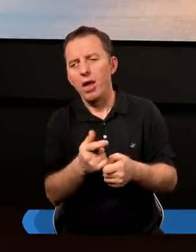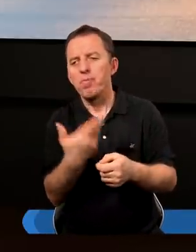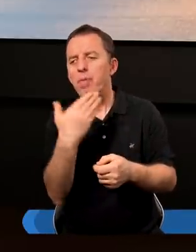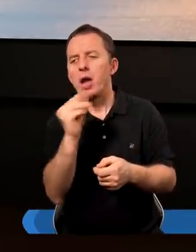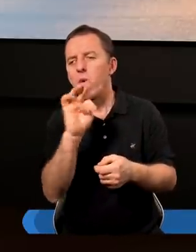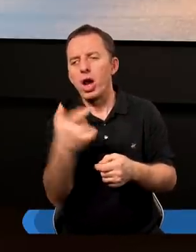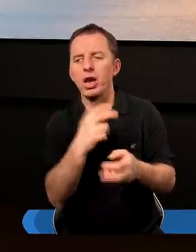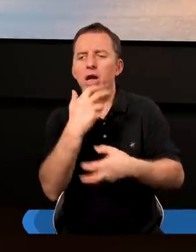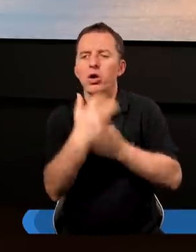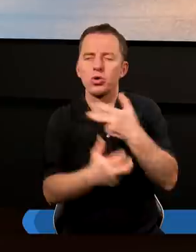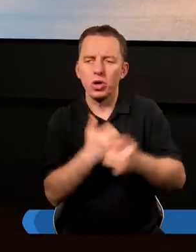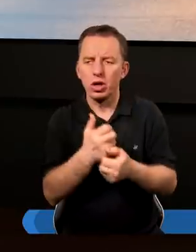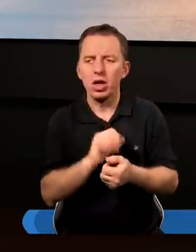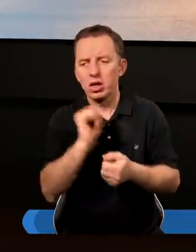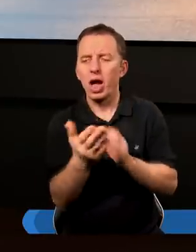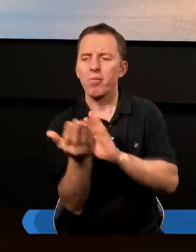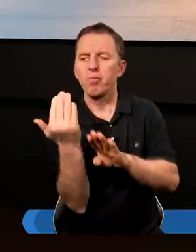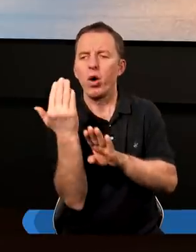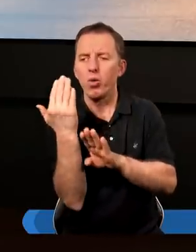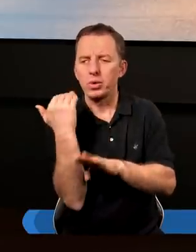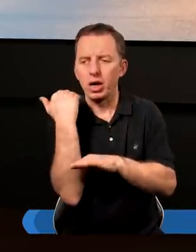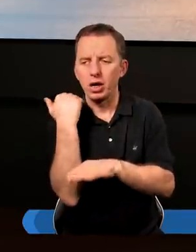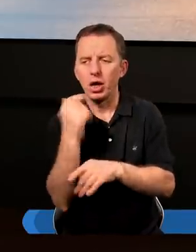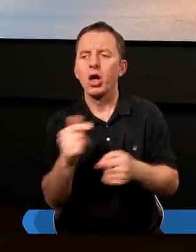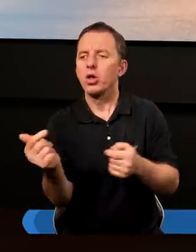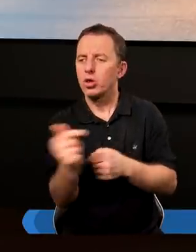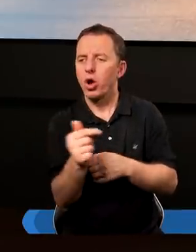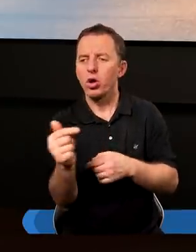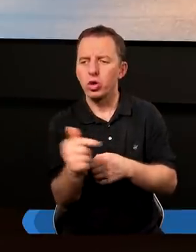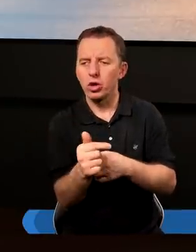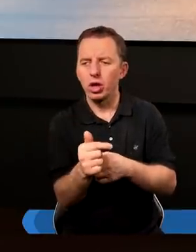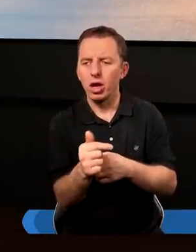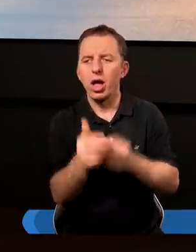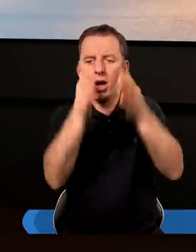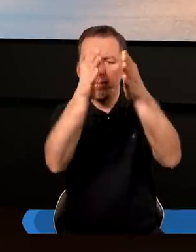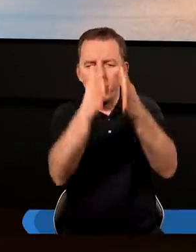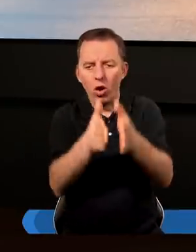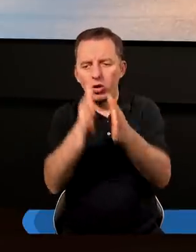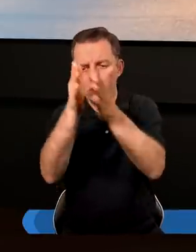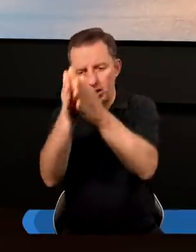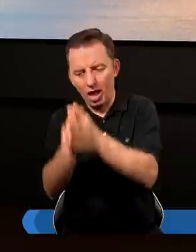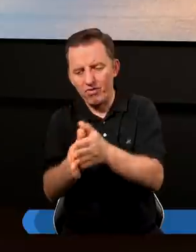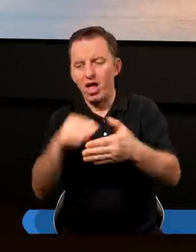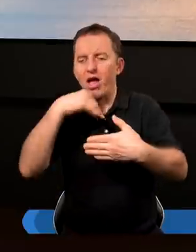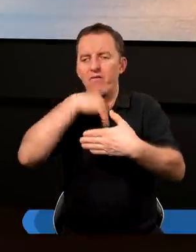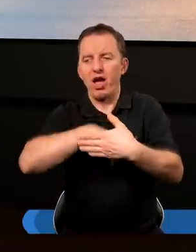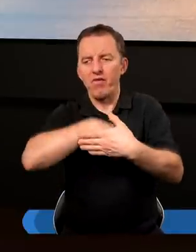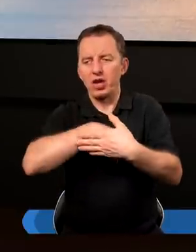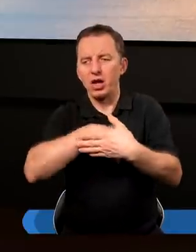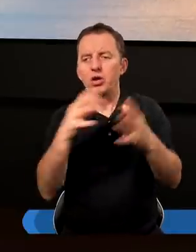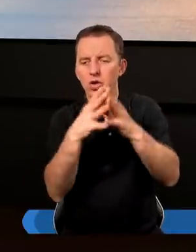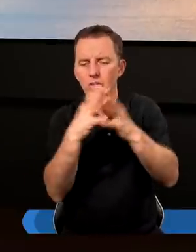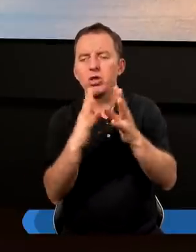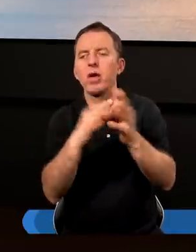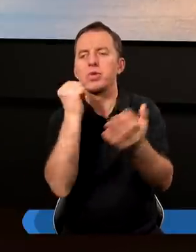manualnego czynu, jak poprzednie, ale dotyczy postawy wewnętrznej. Dziesiąte